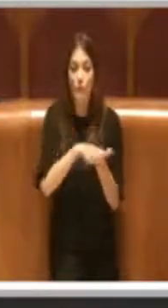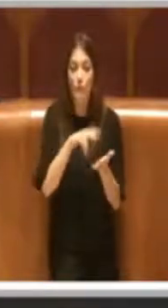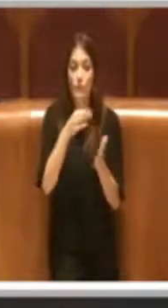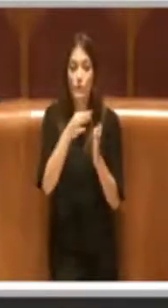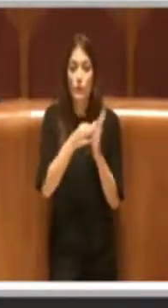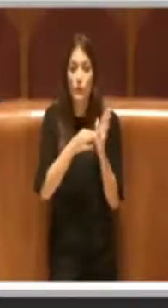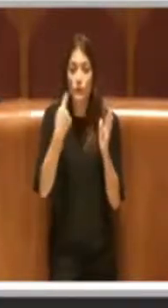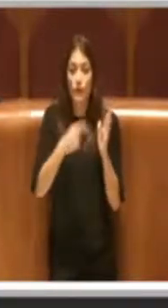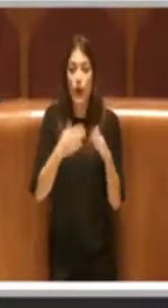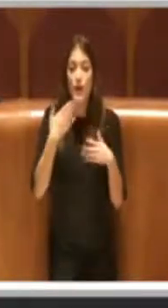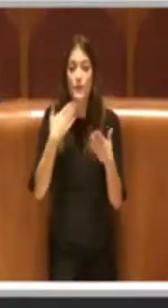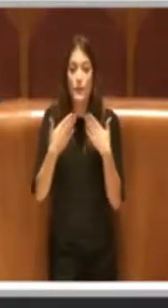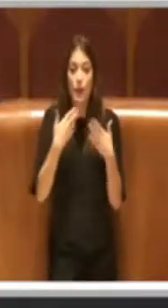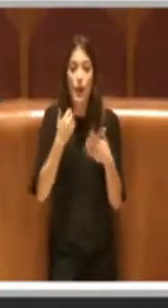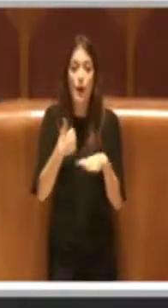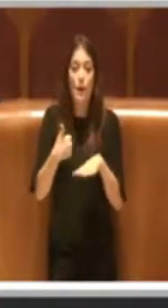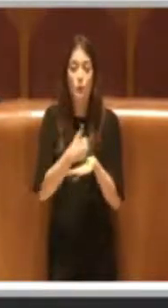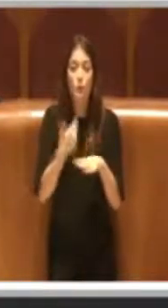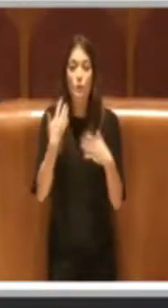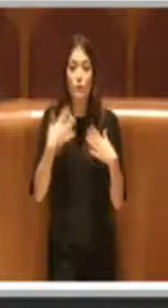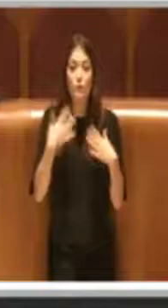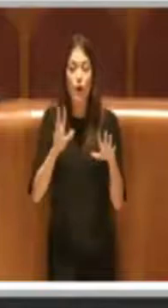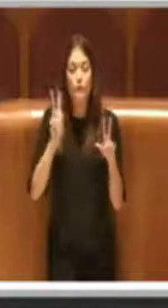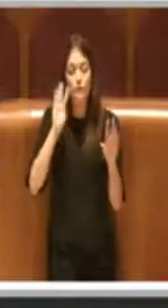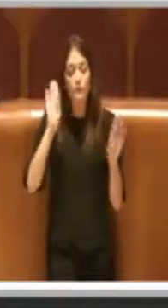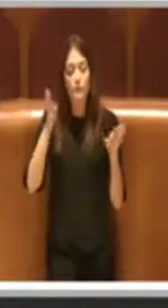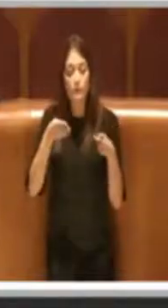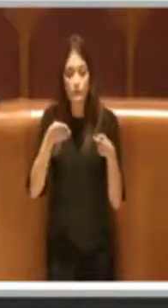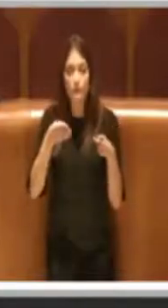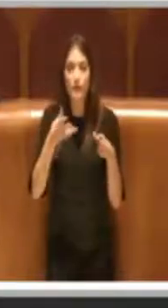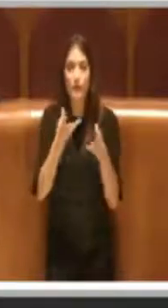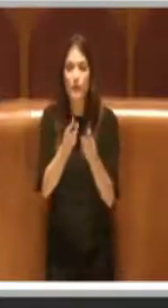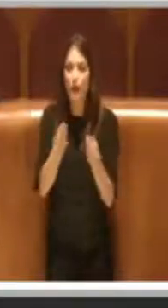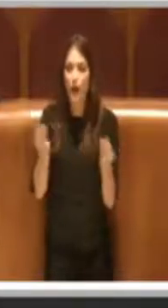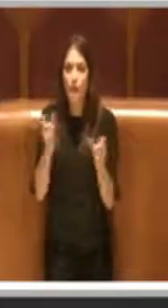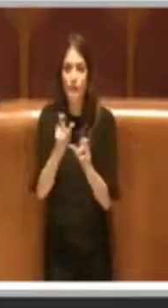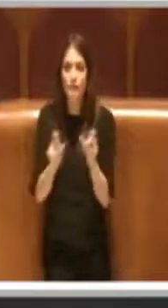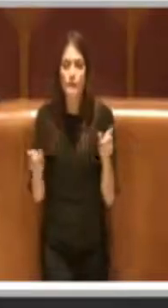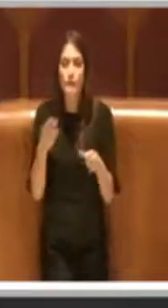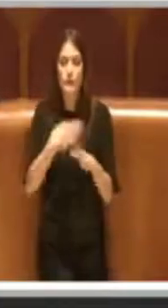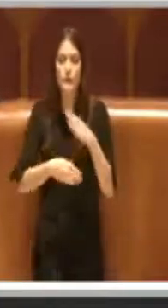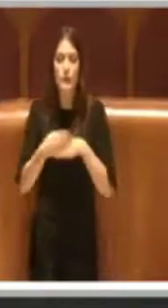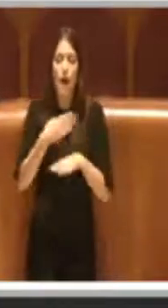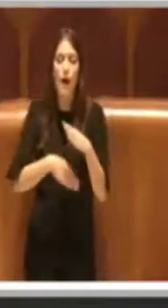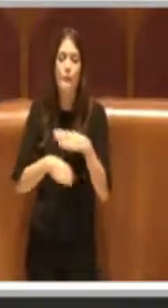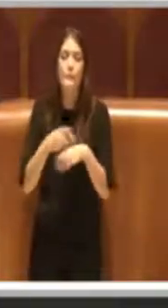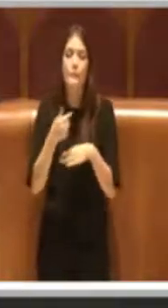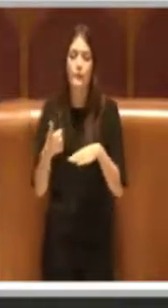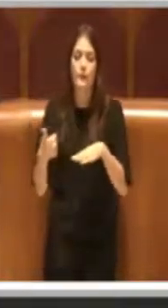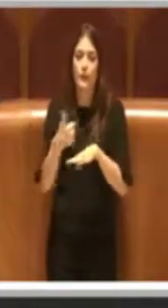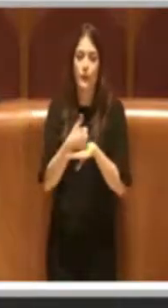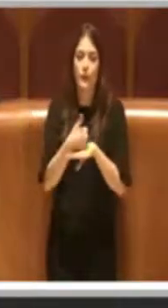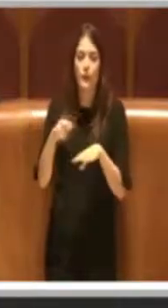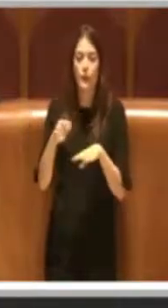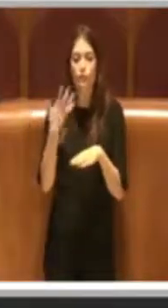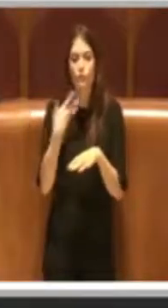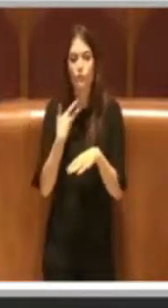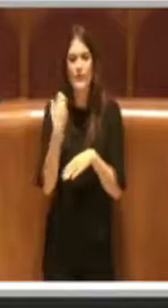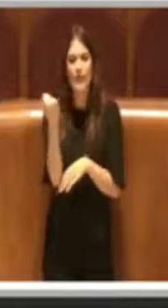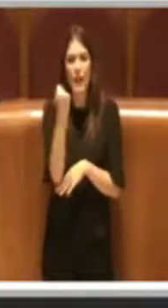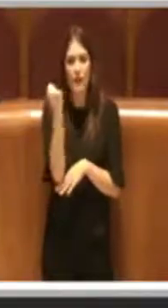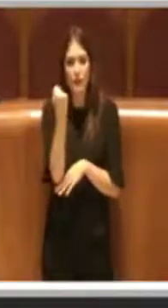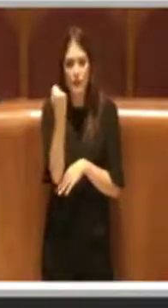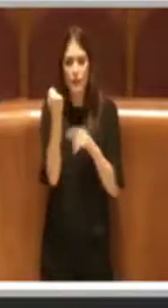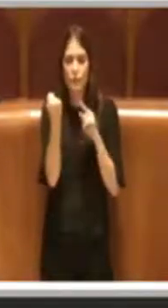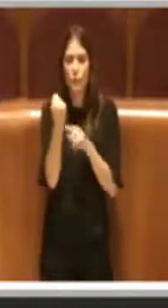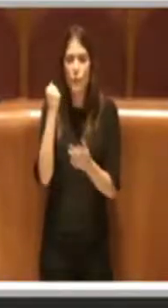finalmente riordinato una materia che da troppi anni vedeva cittadini con disabilità della capitale mancare di un servizio essenziale per la